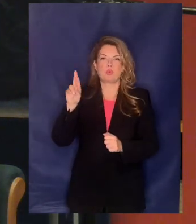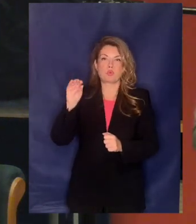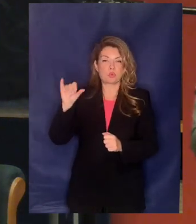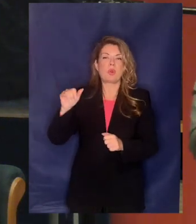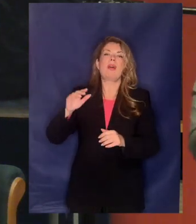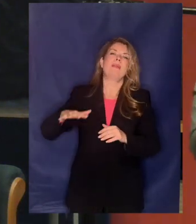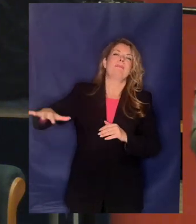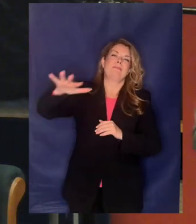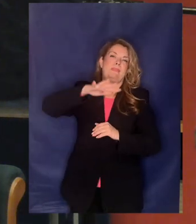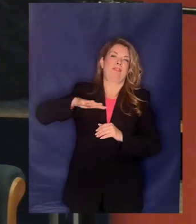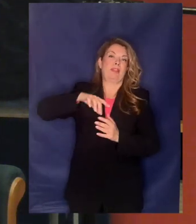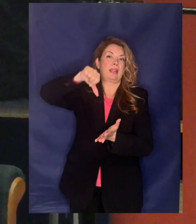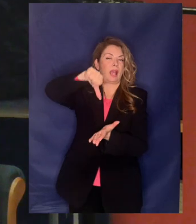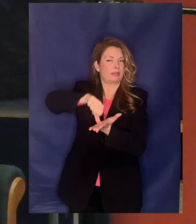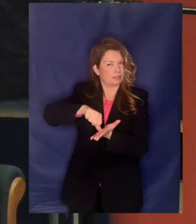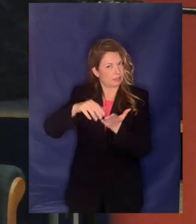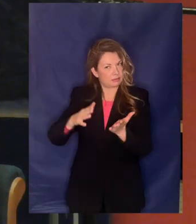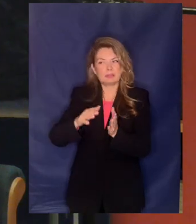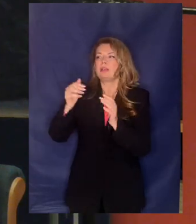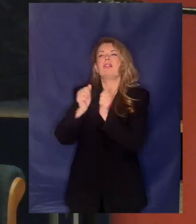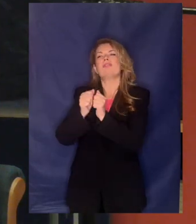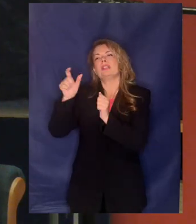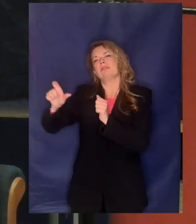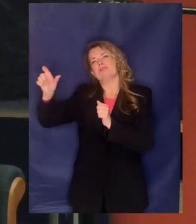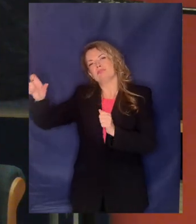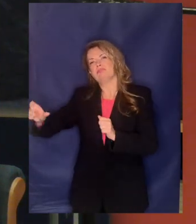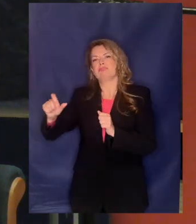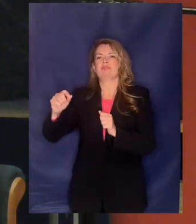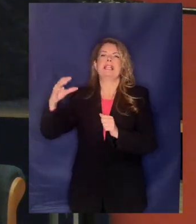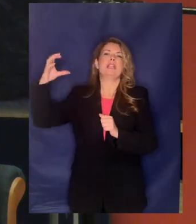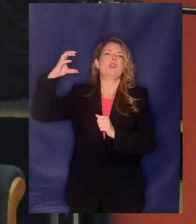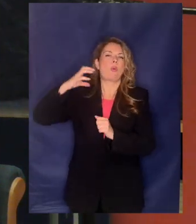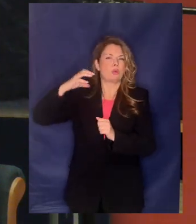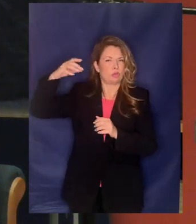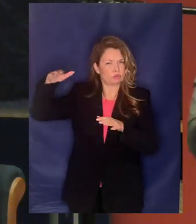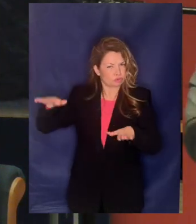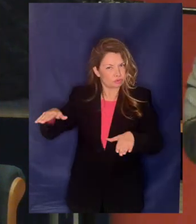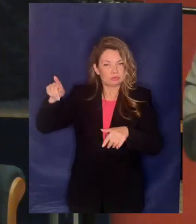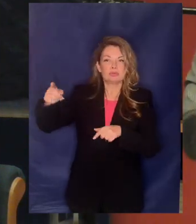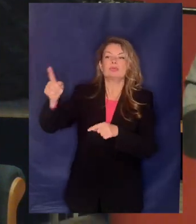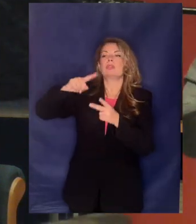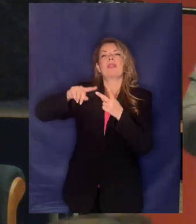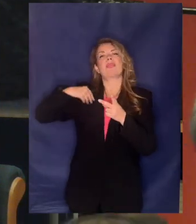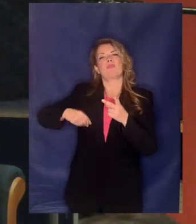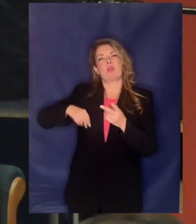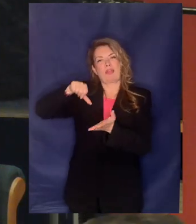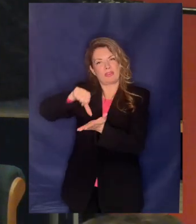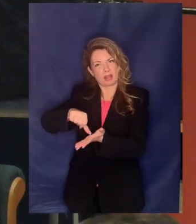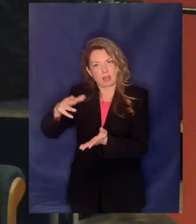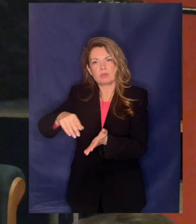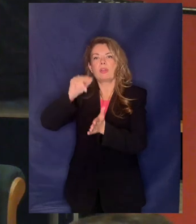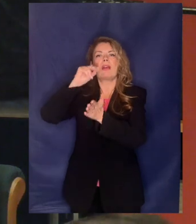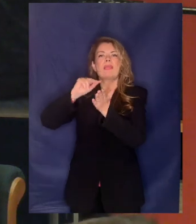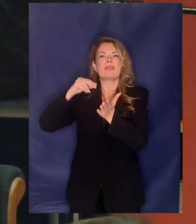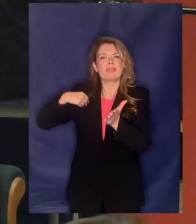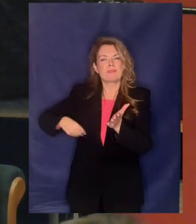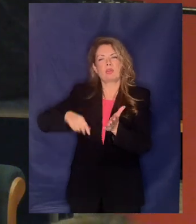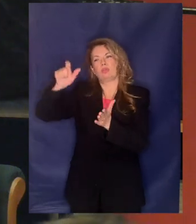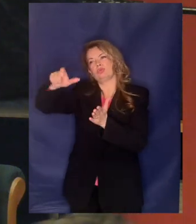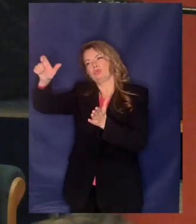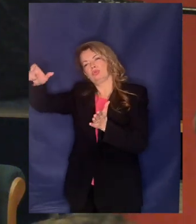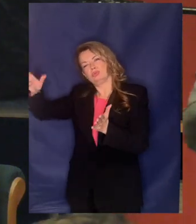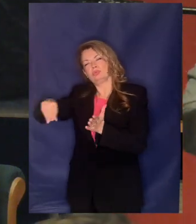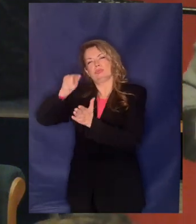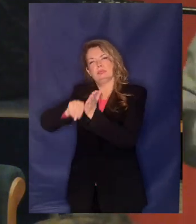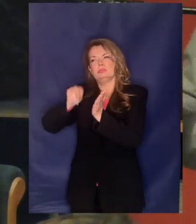Αττικής με τη βοήθεια του συντρόφου Ηλιοπούλου ψήφισμα από το Δήμο Αθηναίων δημάρχους και όπως